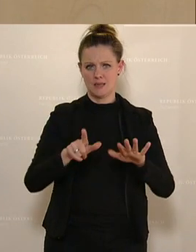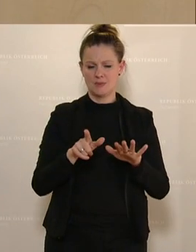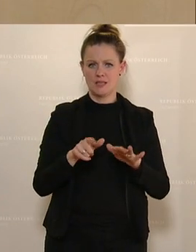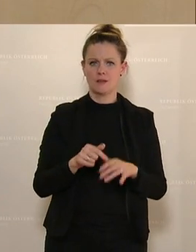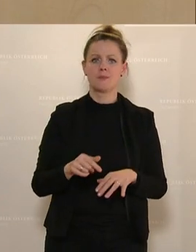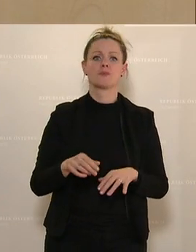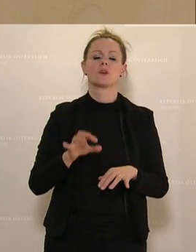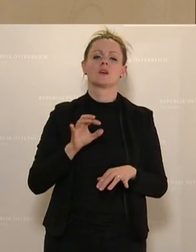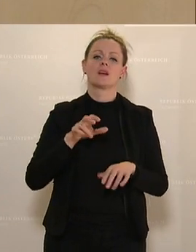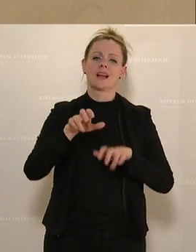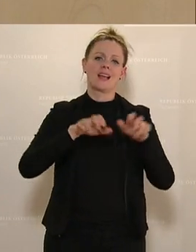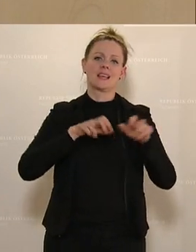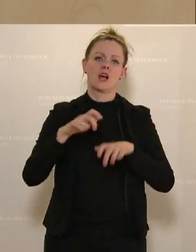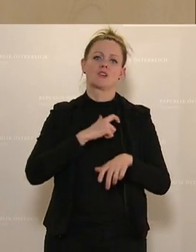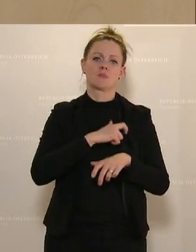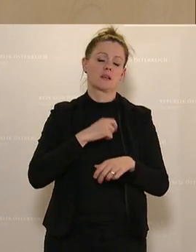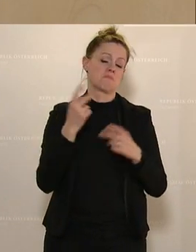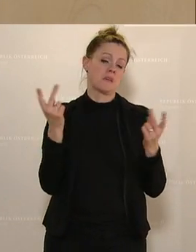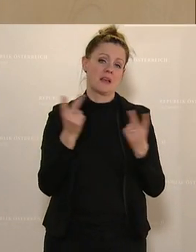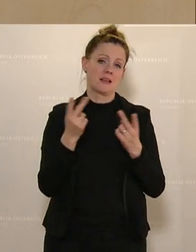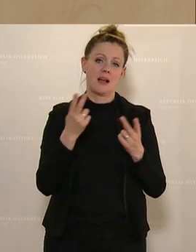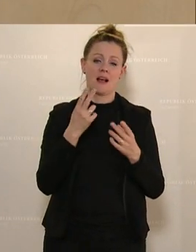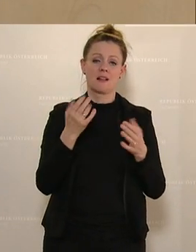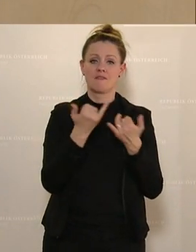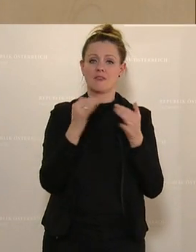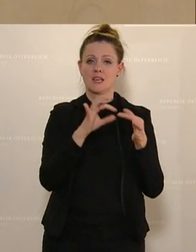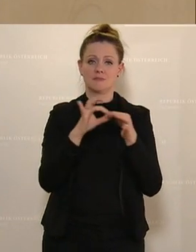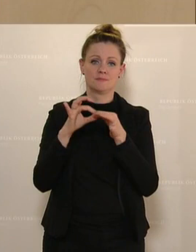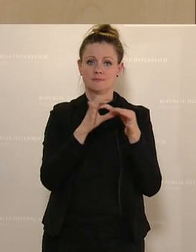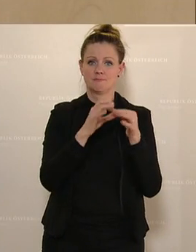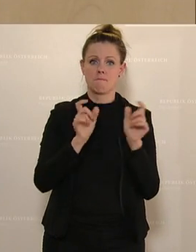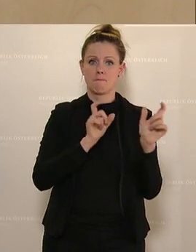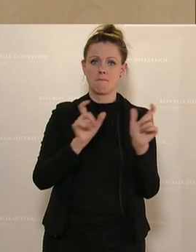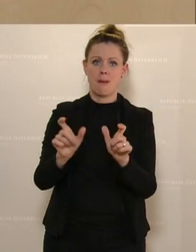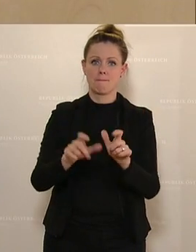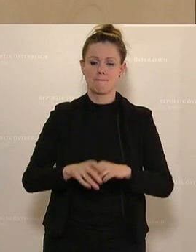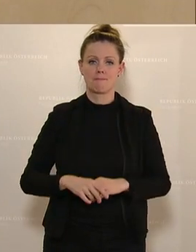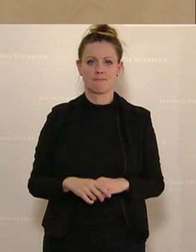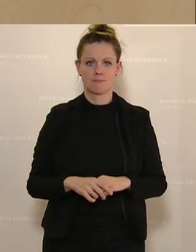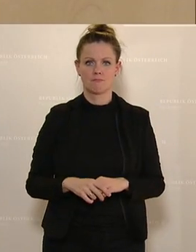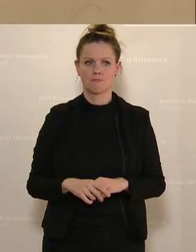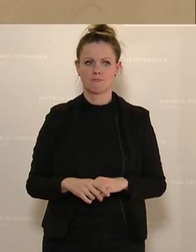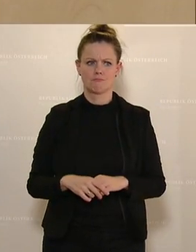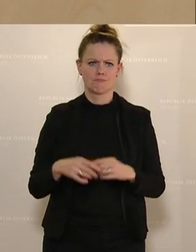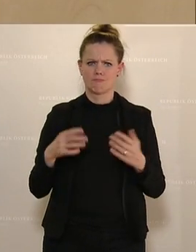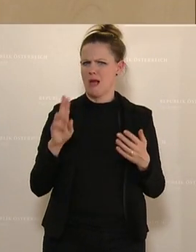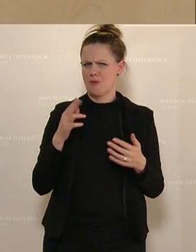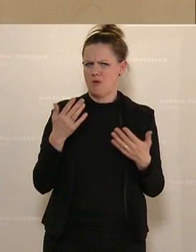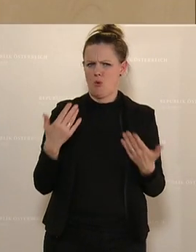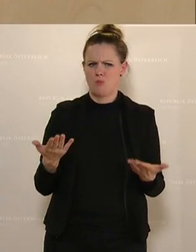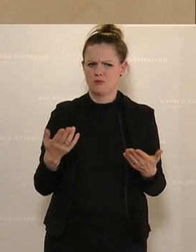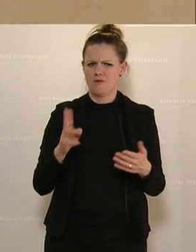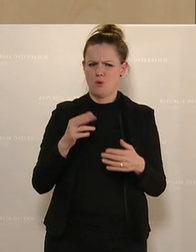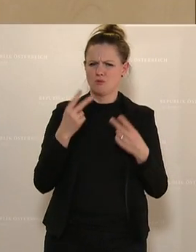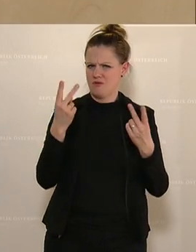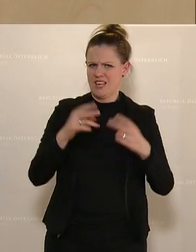Regierungsfraktionen, egal in welcher Konstellation, verhindert. Aber um was geht es eigentlich und warum ist das